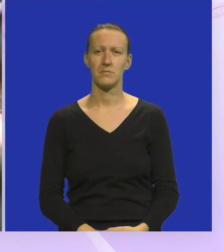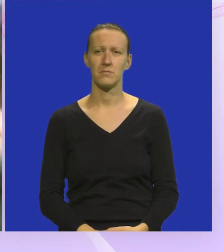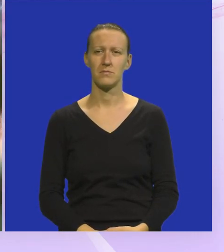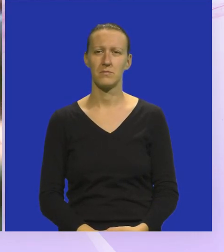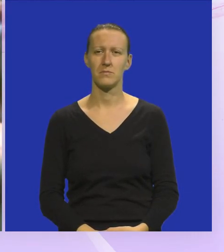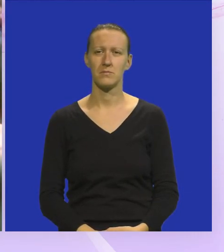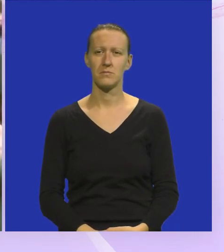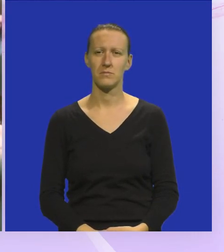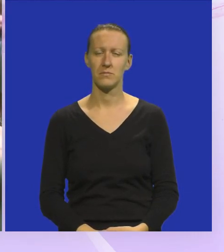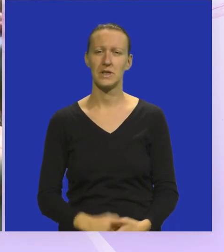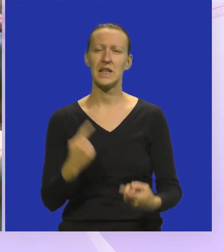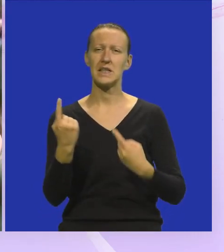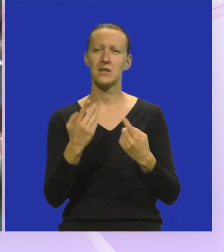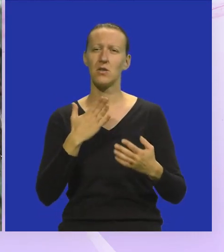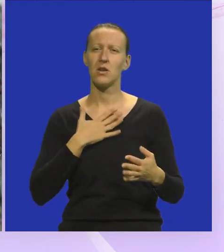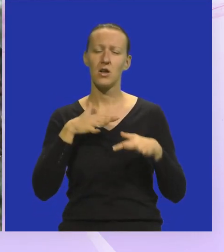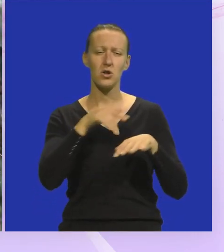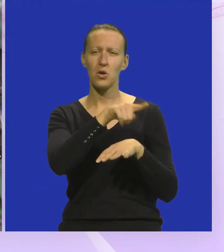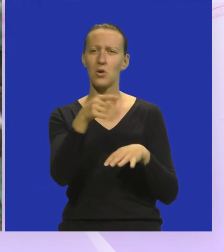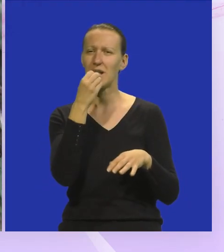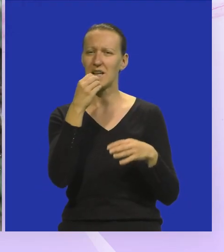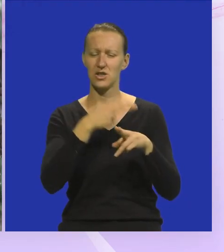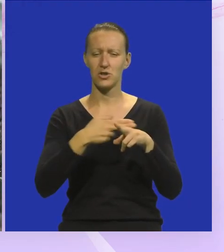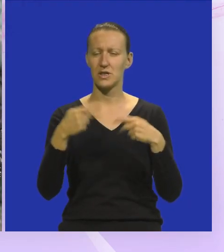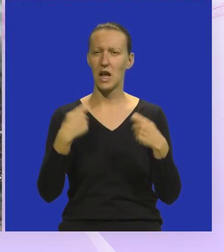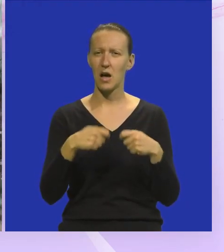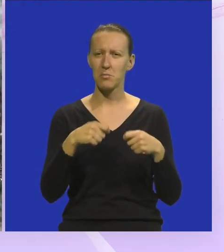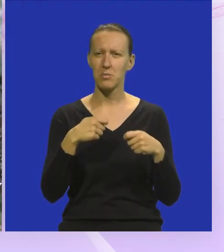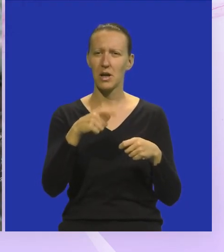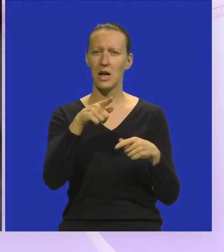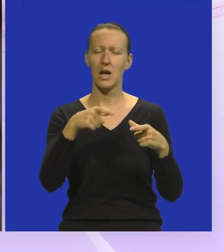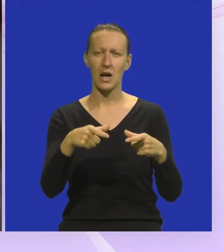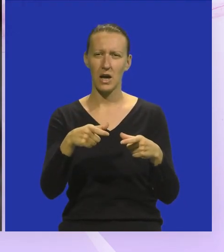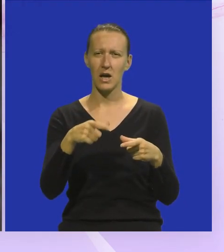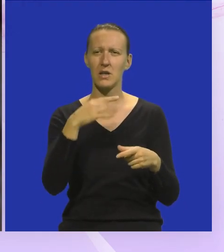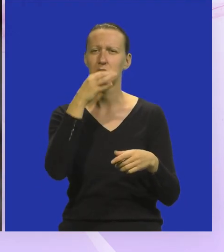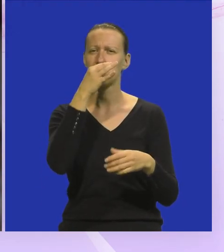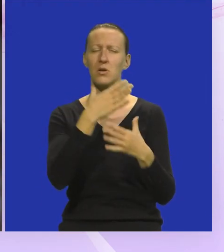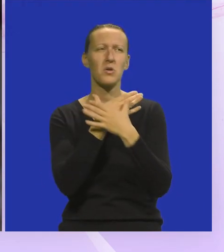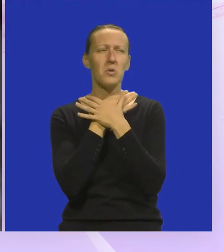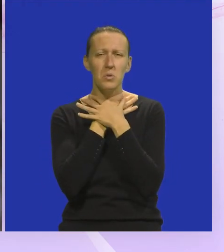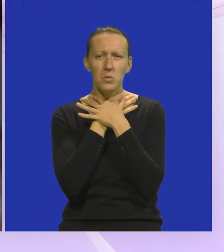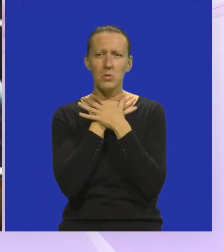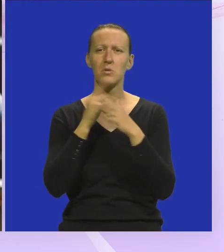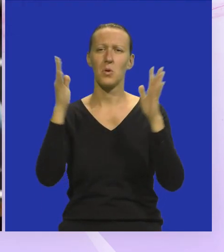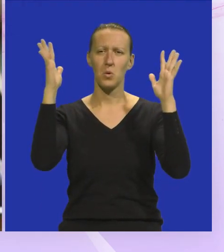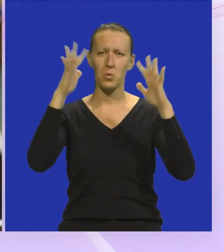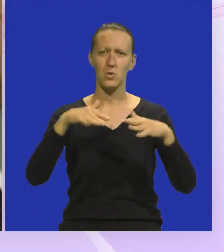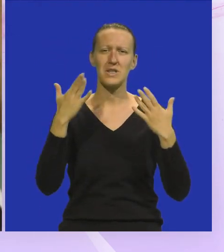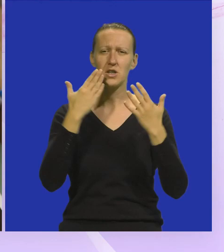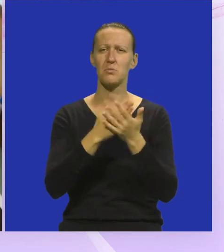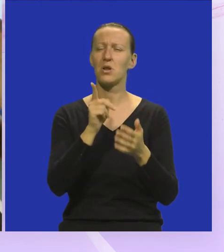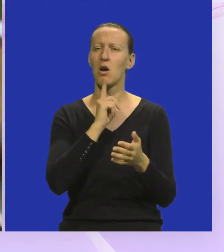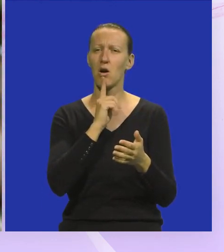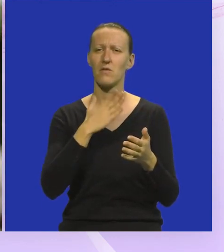To će situacija, kad će naša nacija, jesti čisto plastiku i reći na to da Tite će se gušiti, flora baš rušiti, zdrag će biti